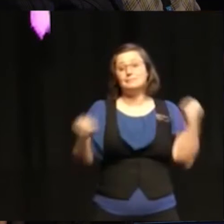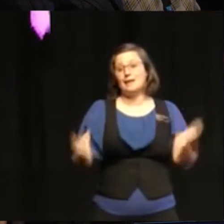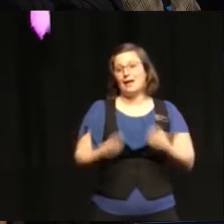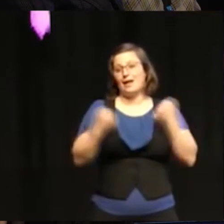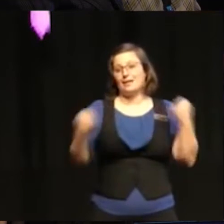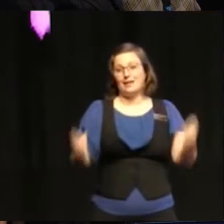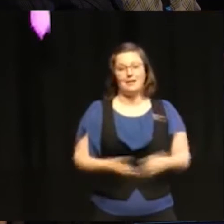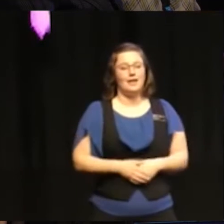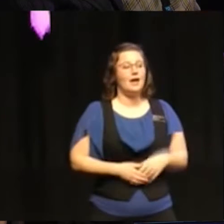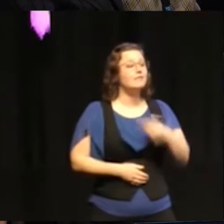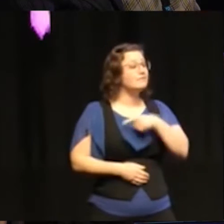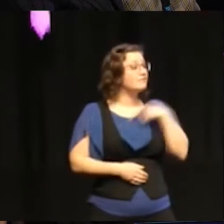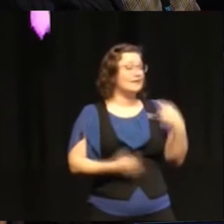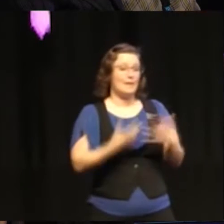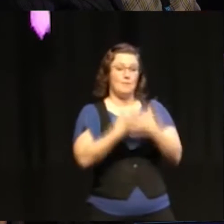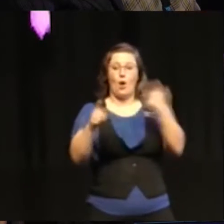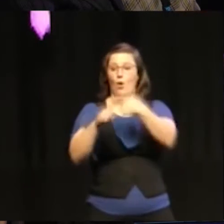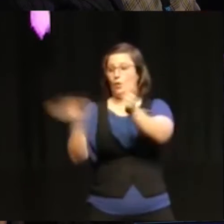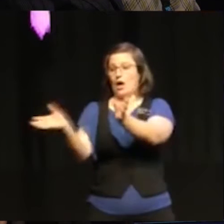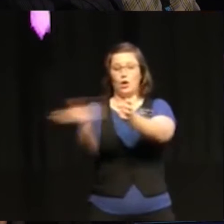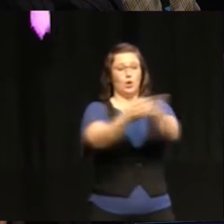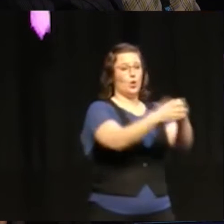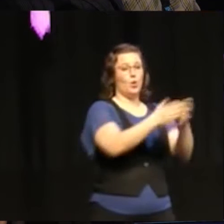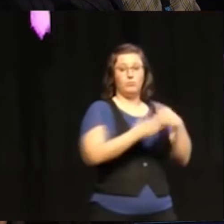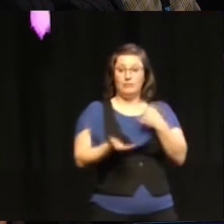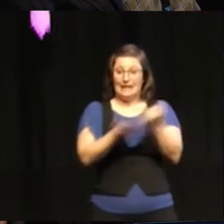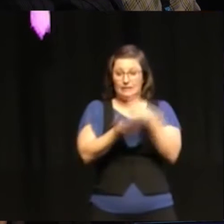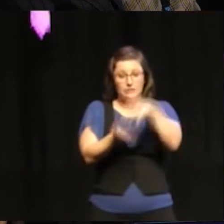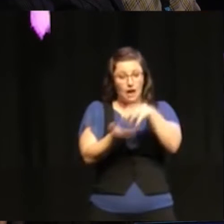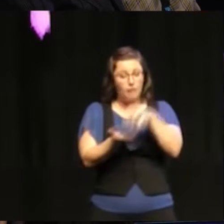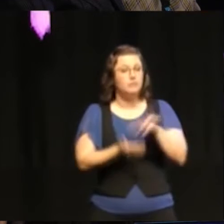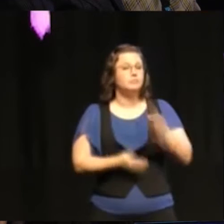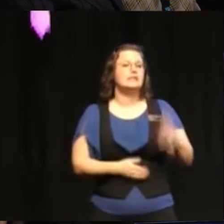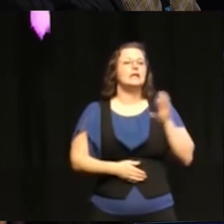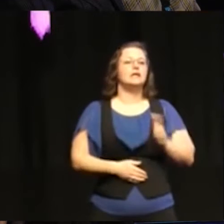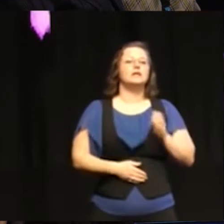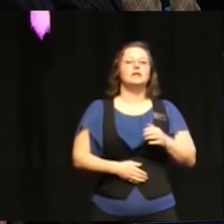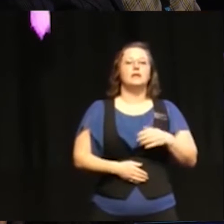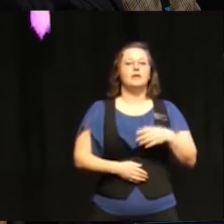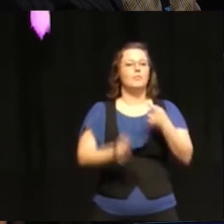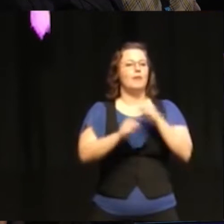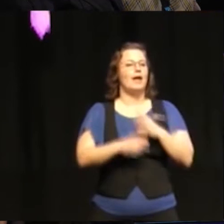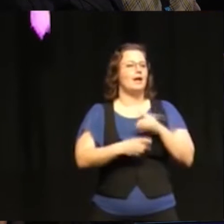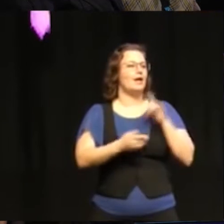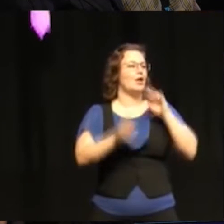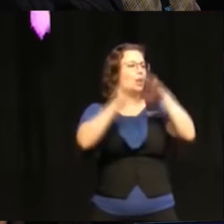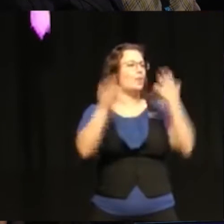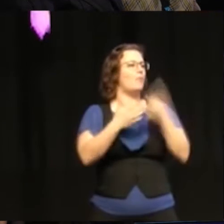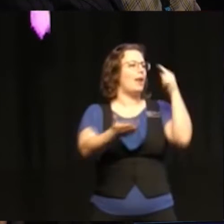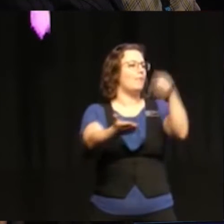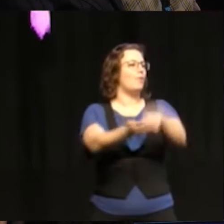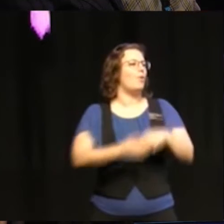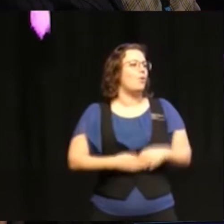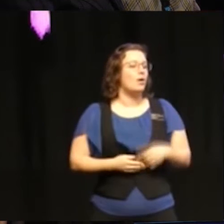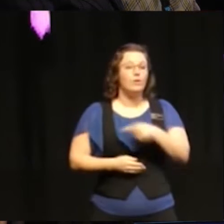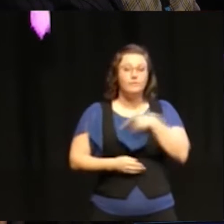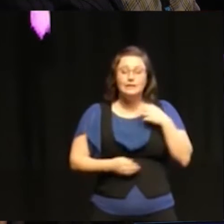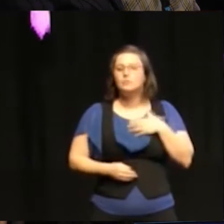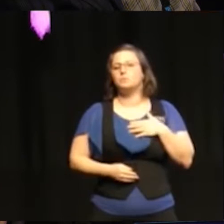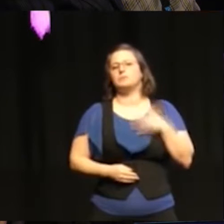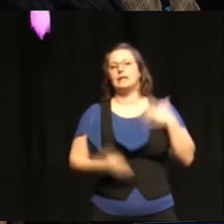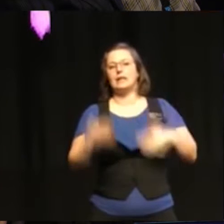We're in many groups in the world that are interested in the global goals, and they're interested in dealing with